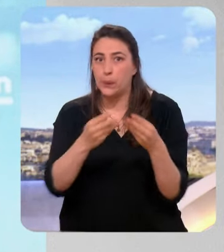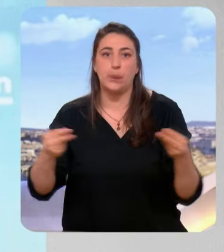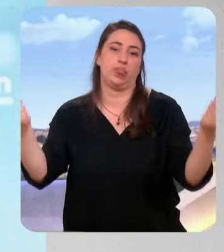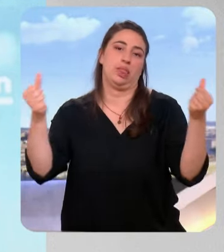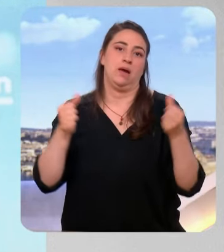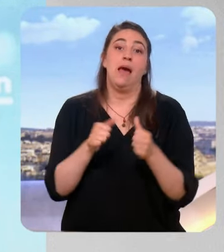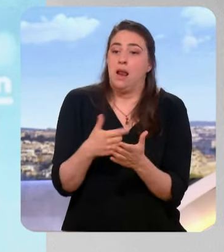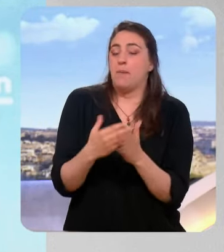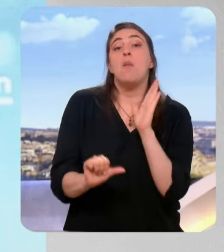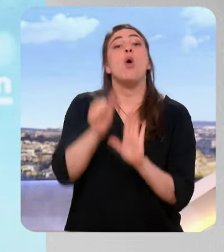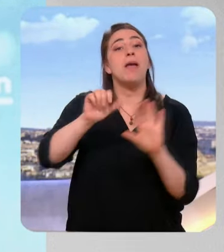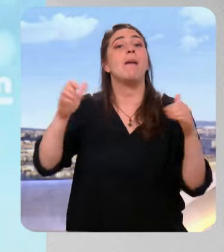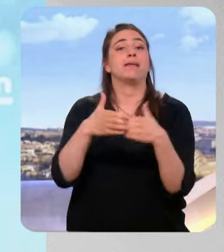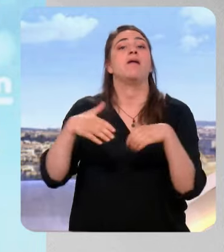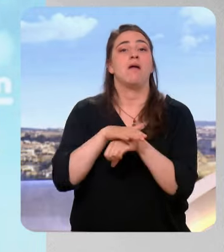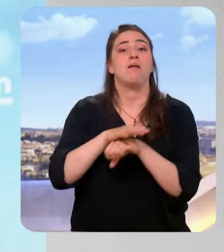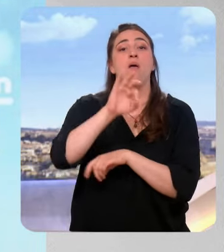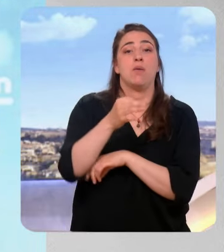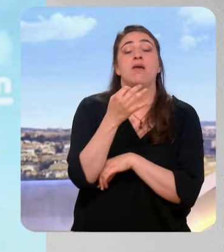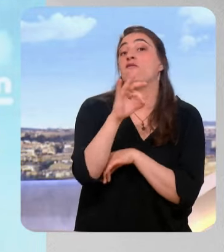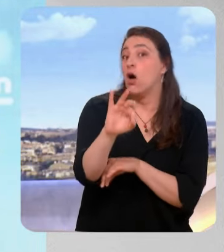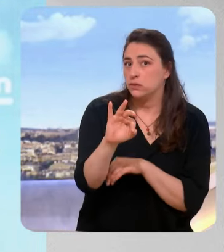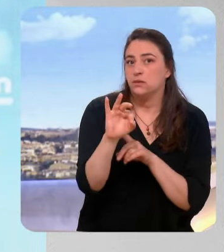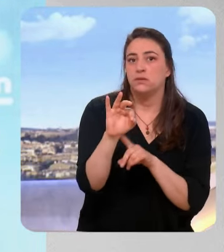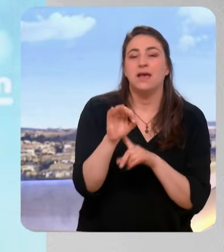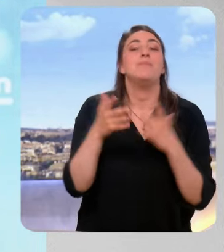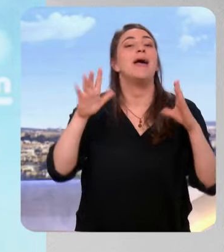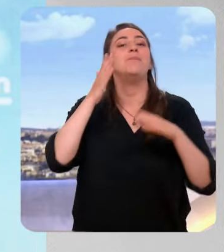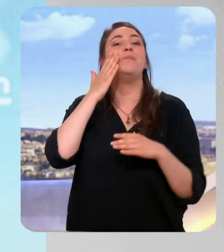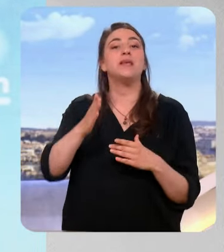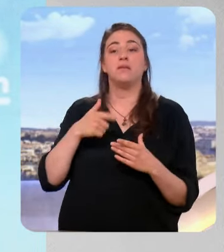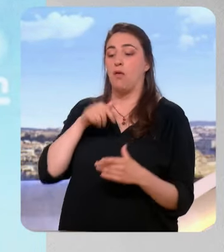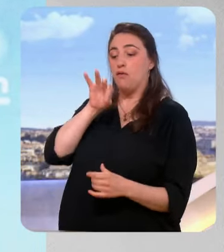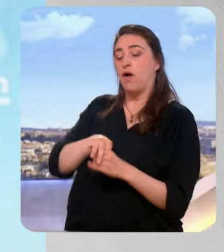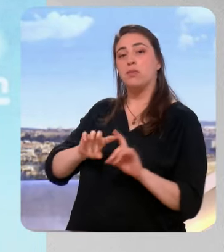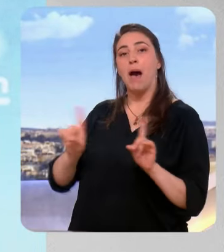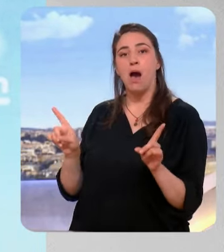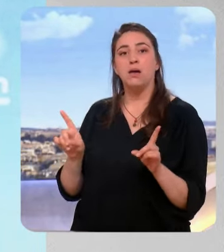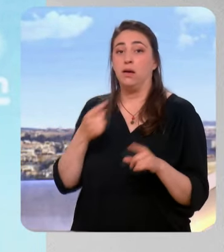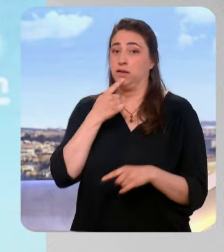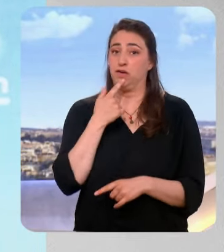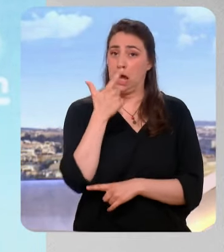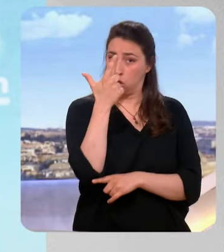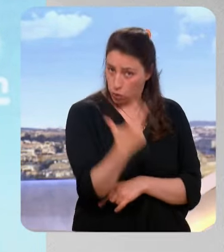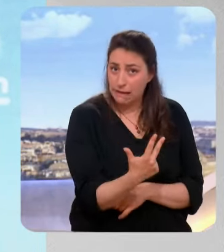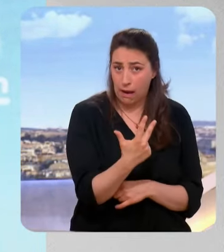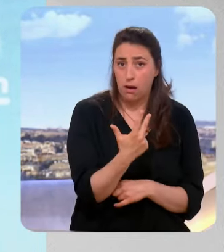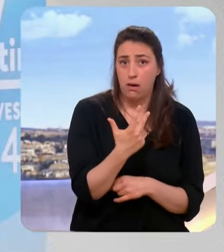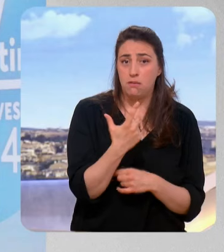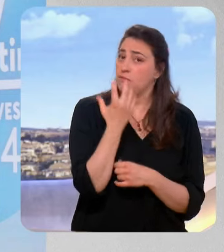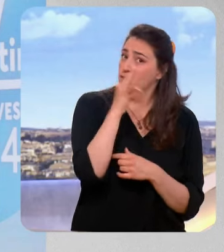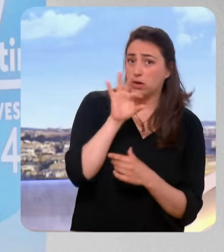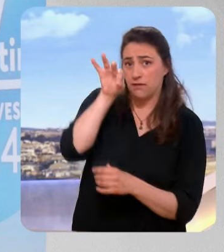France – Il est le premier parti de France, mais malgré tout, quand vous ne votez pas pour le RN, quand vous êtes des deux tiers de Français qui ne votent pas pour ce parti, et bien vous